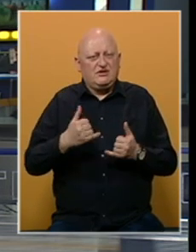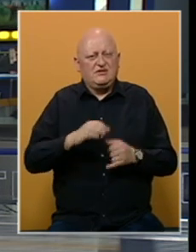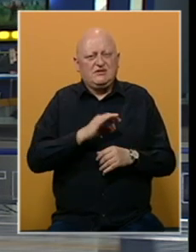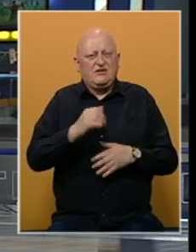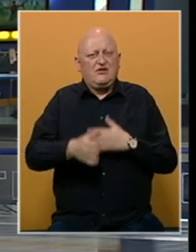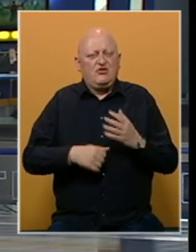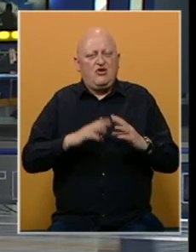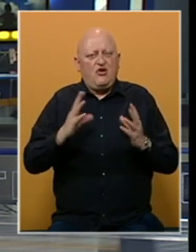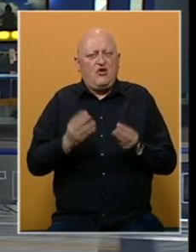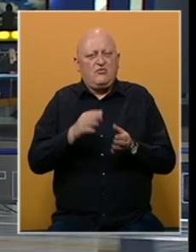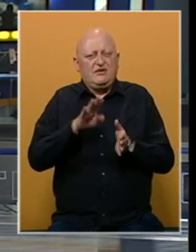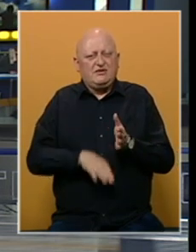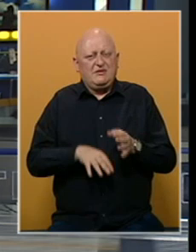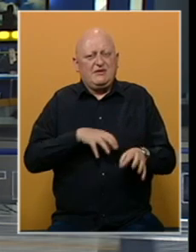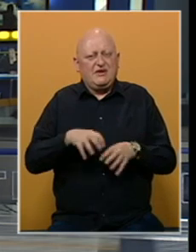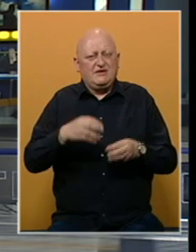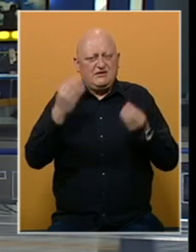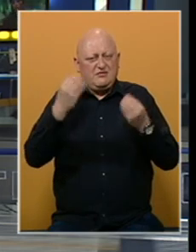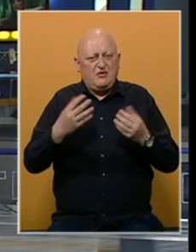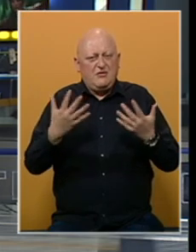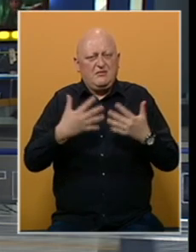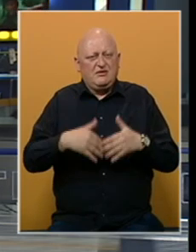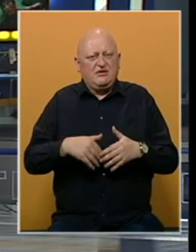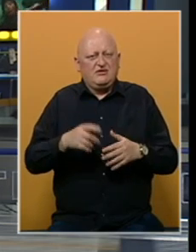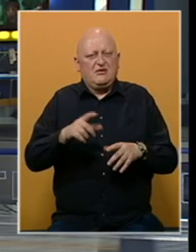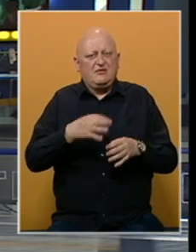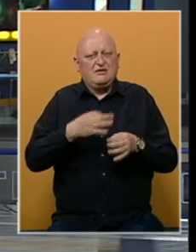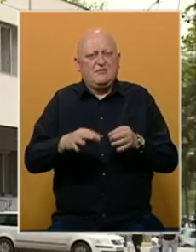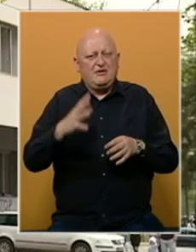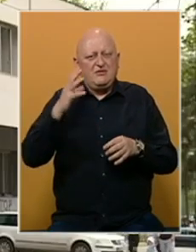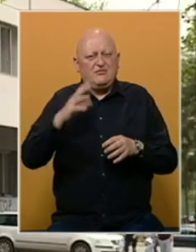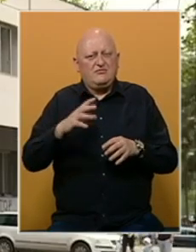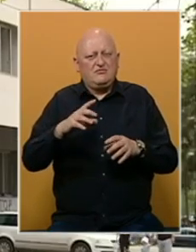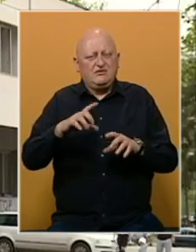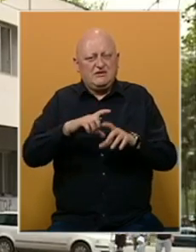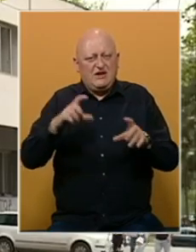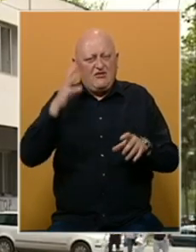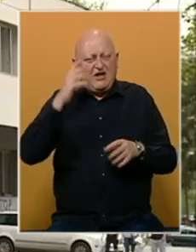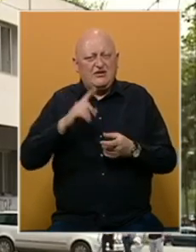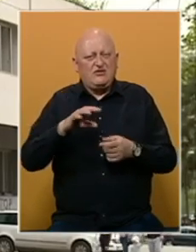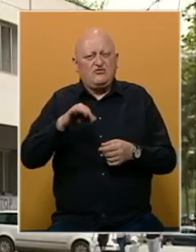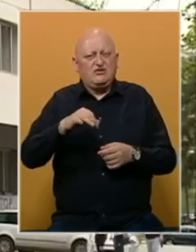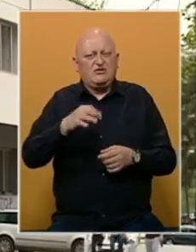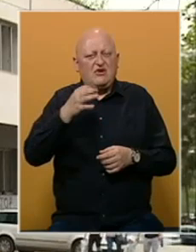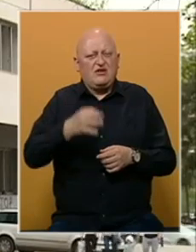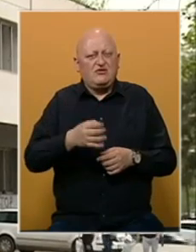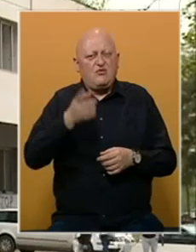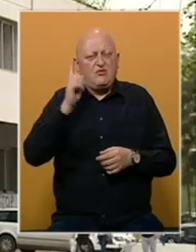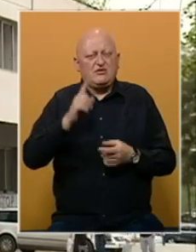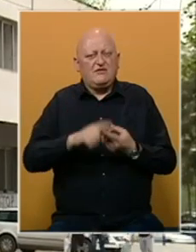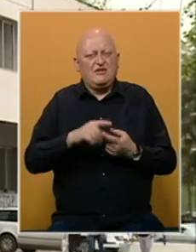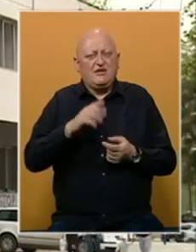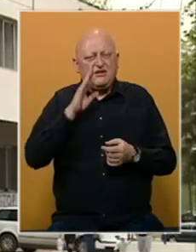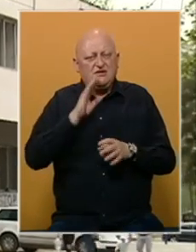Do sada bi se svake godine okupili diskriminisani radnici propalih preduzeća pred zapaljenom zgradom vlade Tuzlanskog kantona kako bi